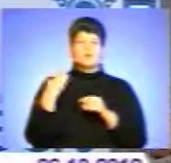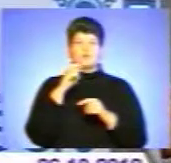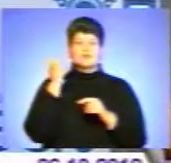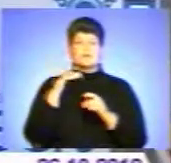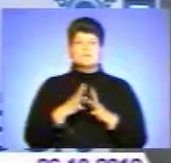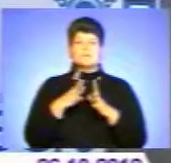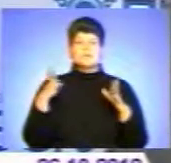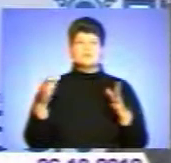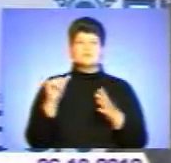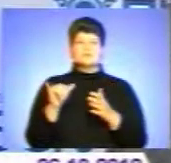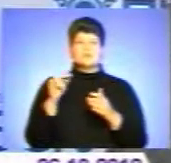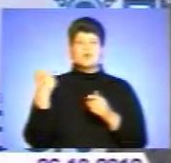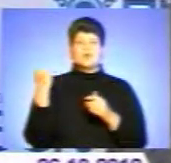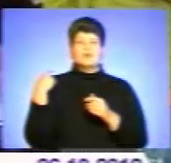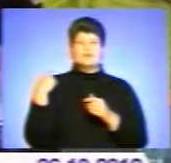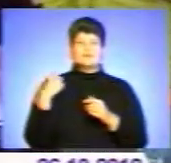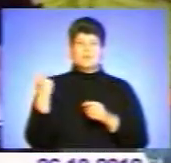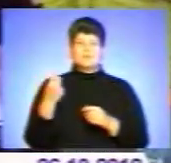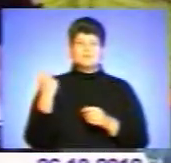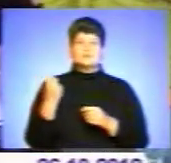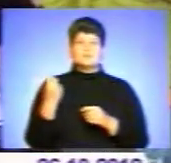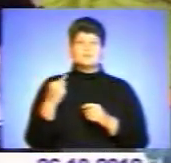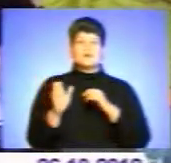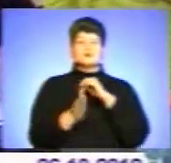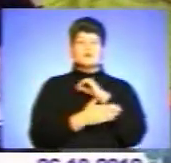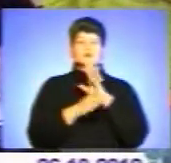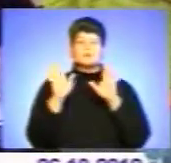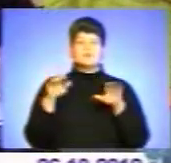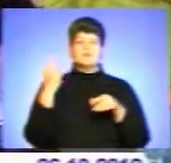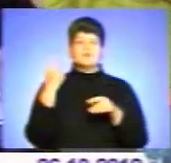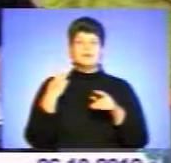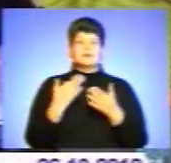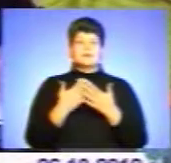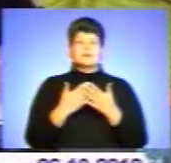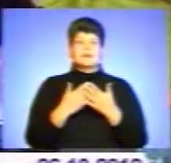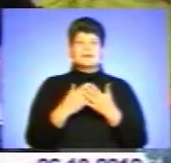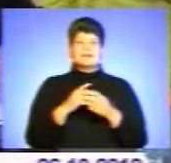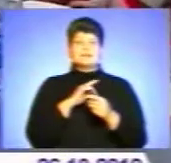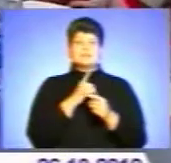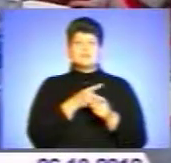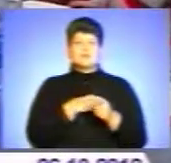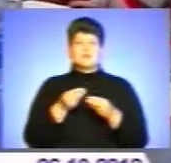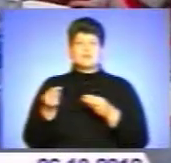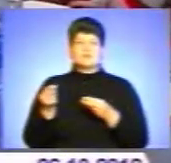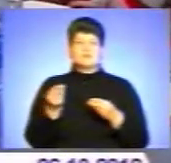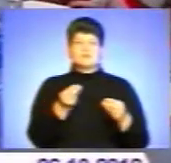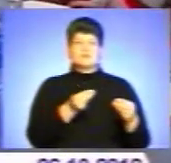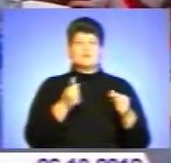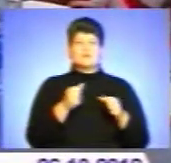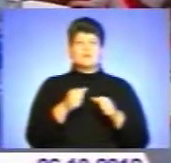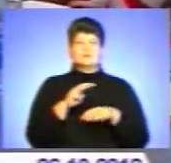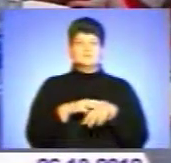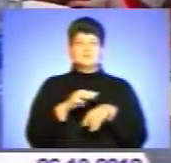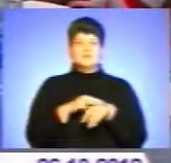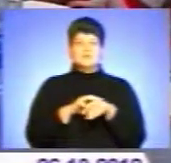найбільше в Сумській та Одеській областях. На останньому місці два типи порушень – силовий ресурс як метод впливу правоохоронних органів